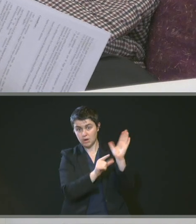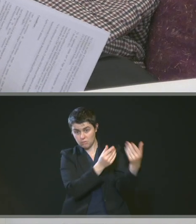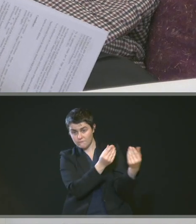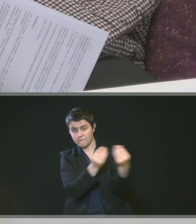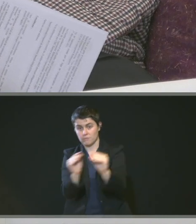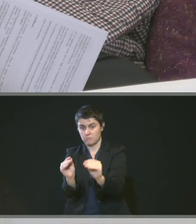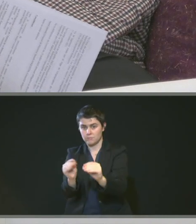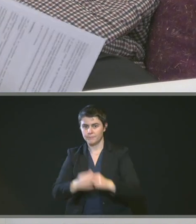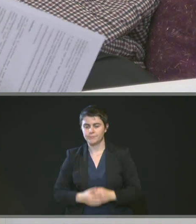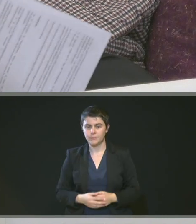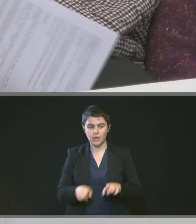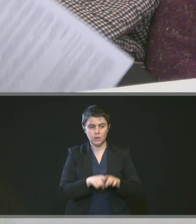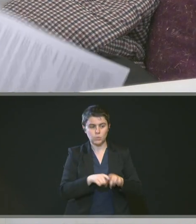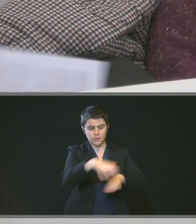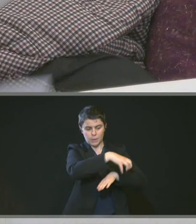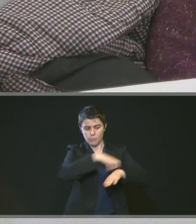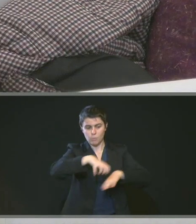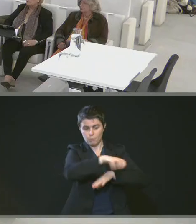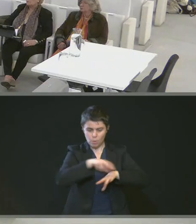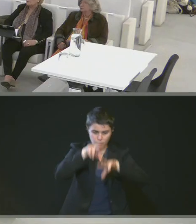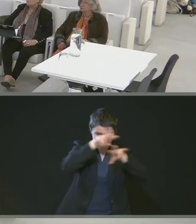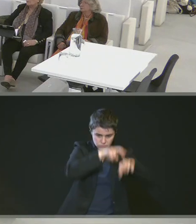pôle d'évaluation du domaine.